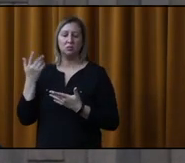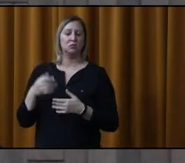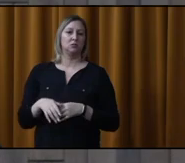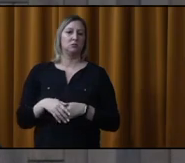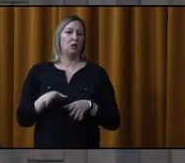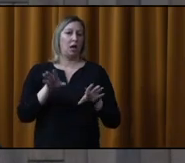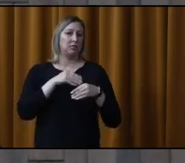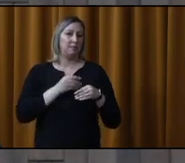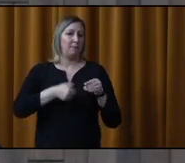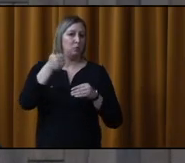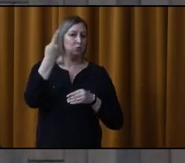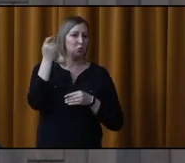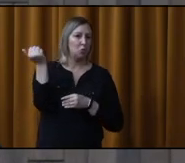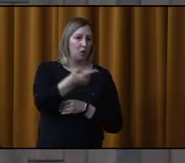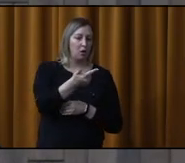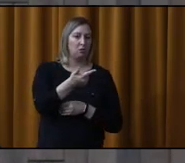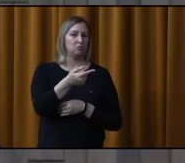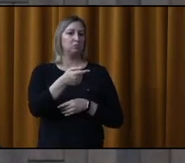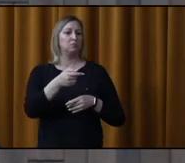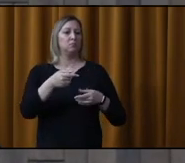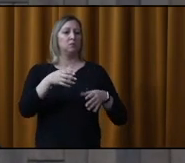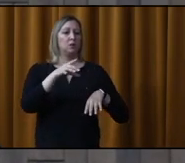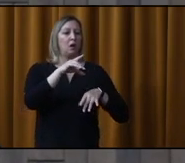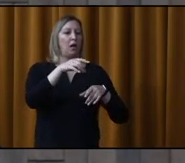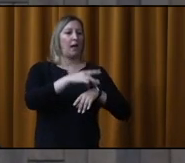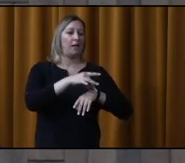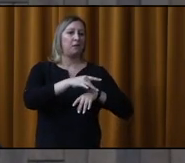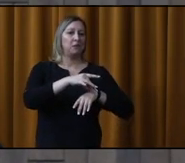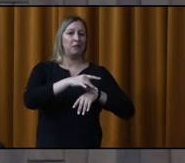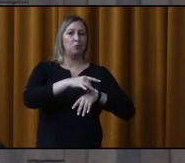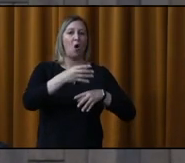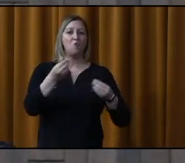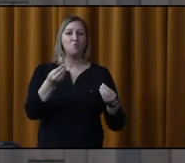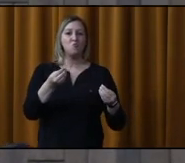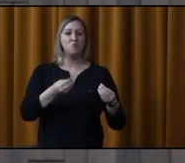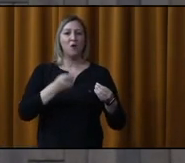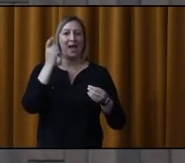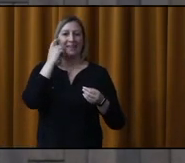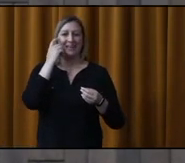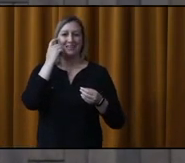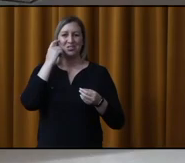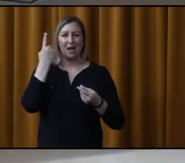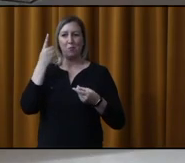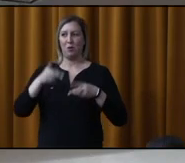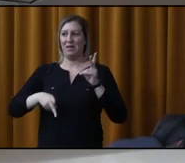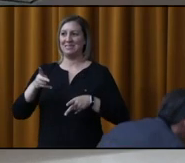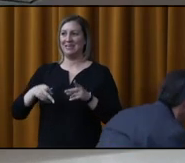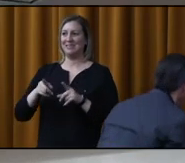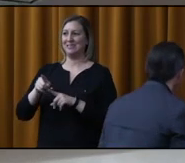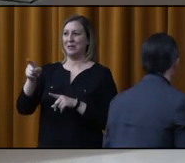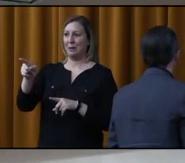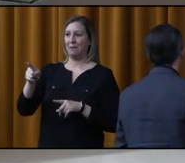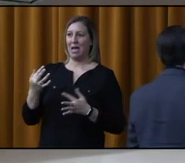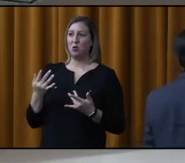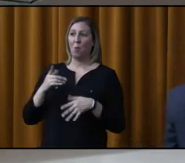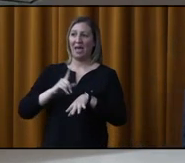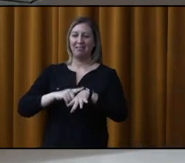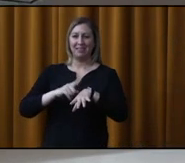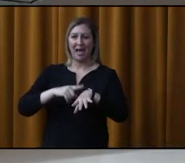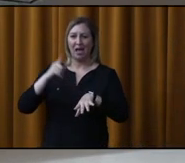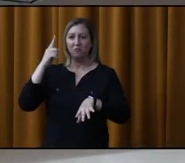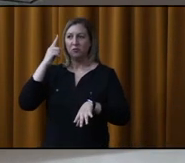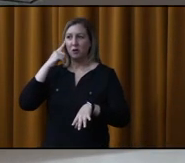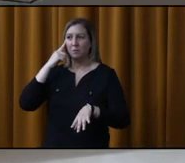être dans des endroits intelligents, stratégiques, qui vont permettre à tous d'avoir une meilleure cohabitation. Mais, combien de temps vous pensez que ça va